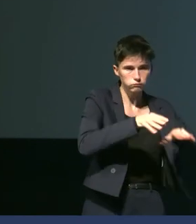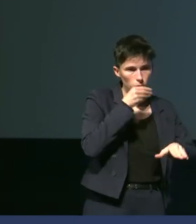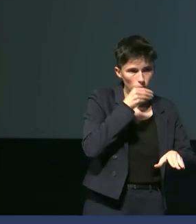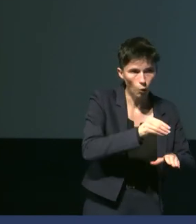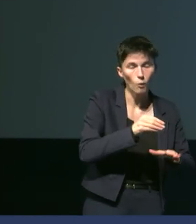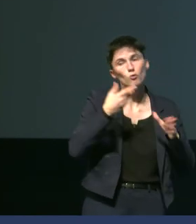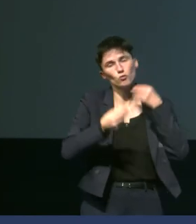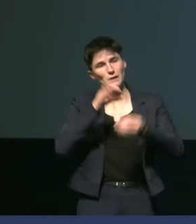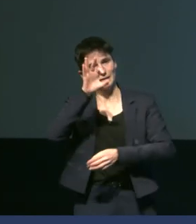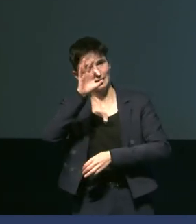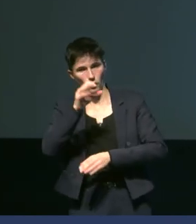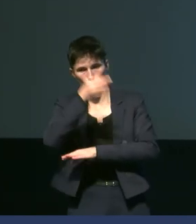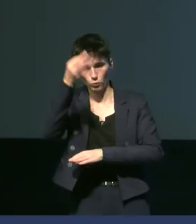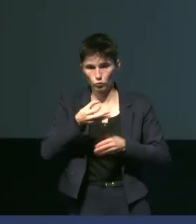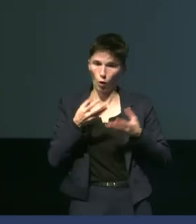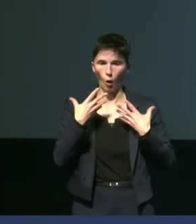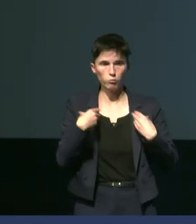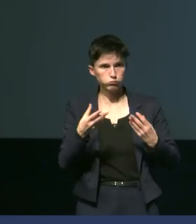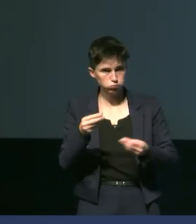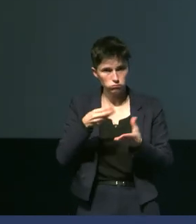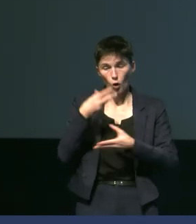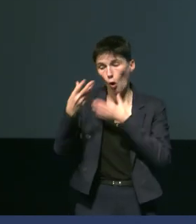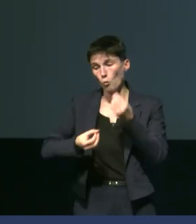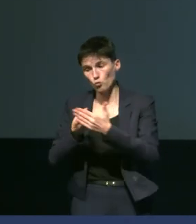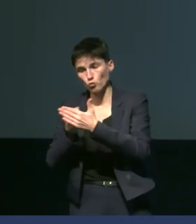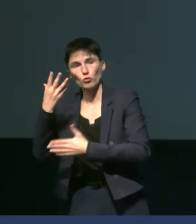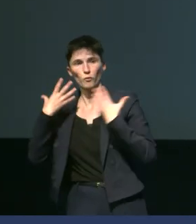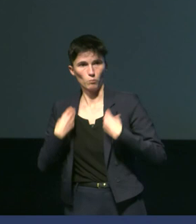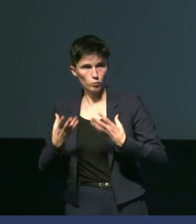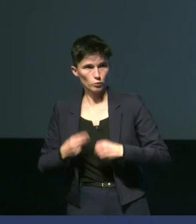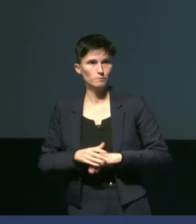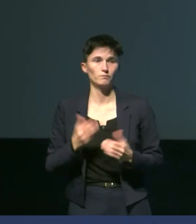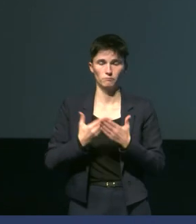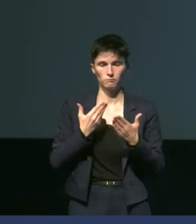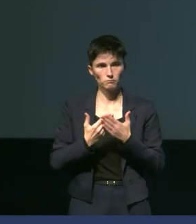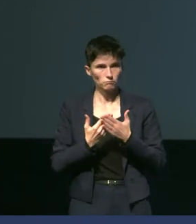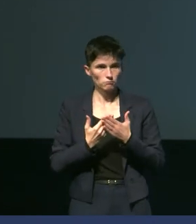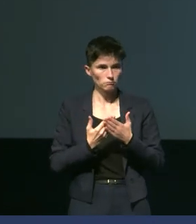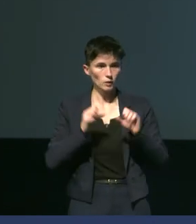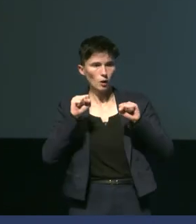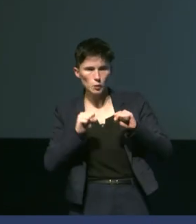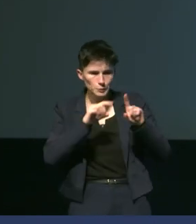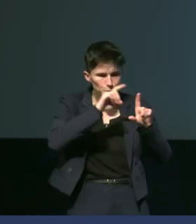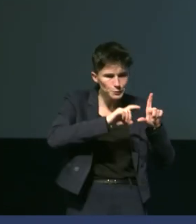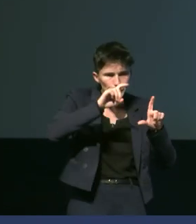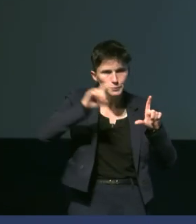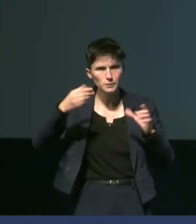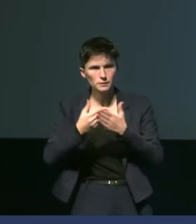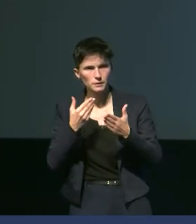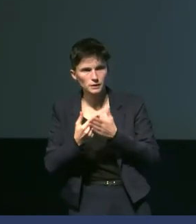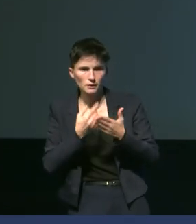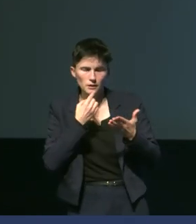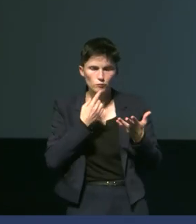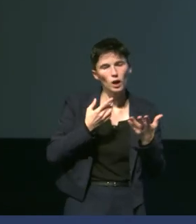plumes qui sont tombées ou alors les individus sont en nouveau plumage. Vous avez ici l'échelle et puis on va observer les températures de surface. On est sur des mesures non